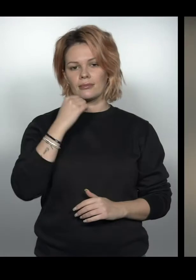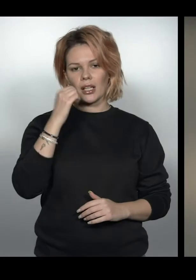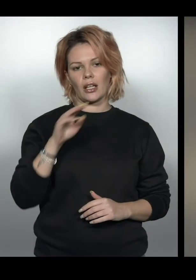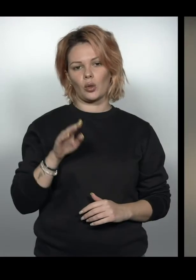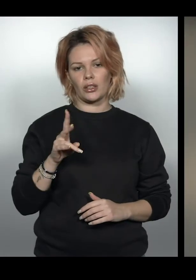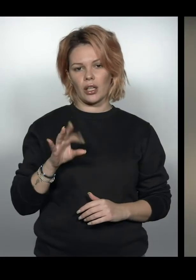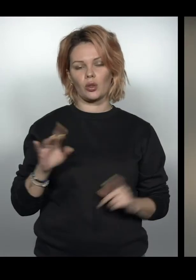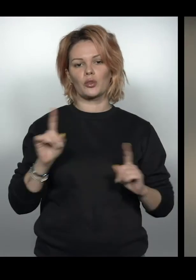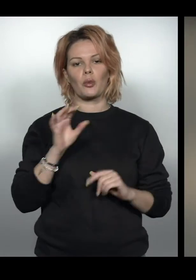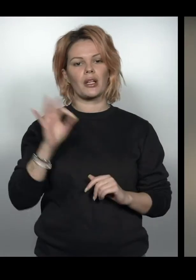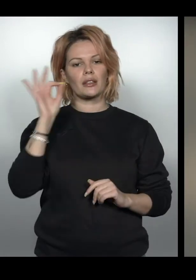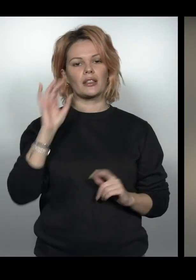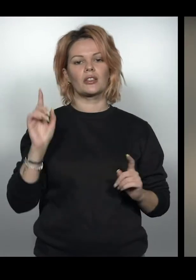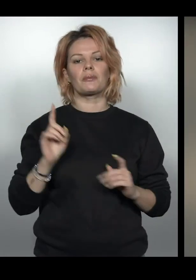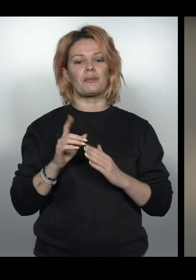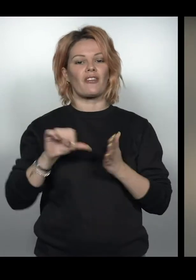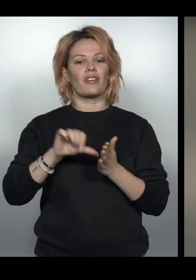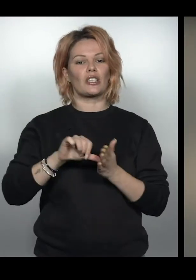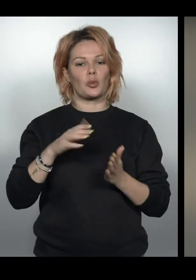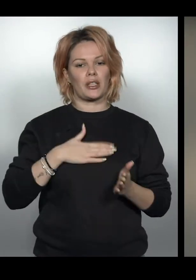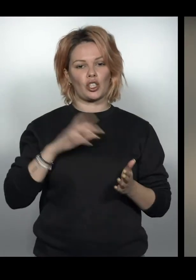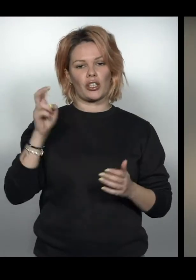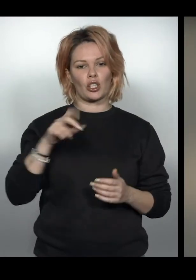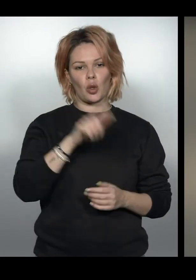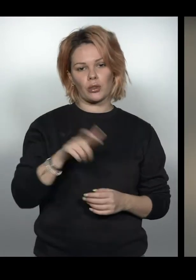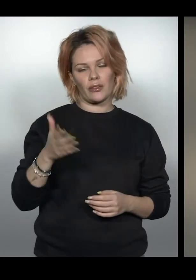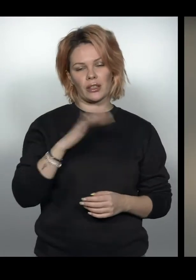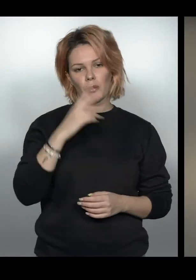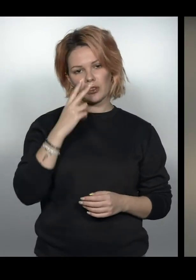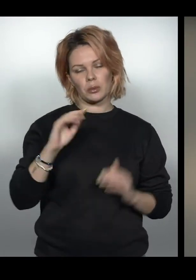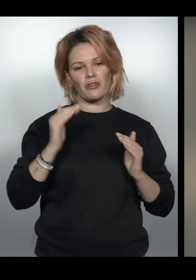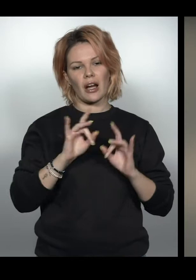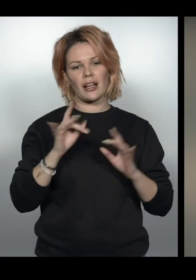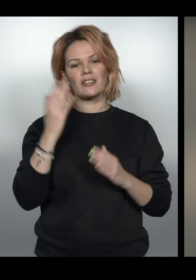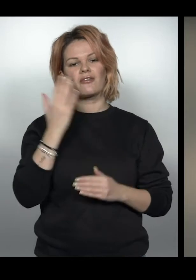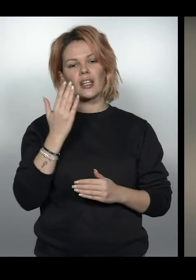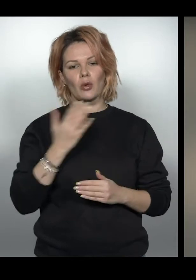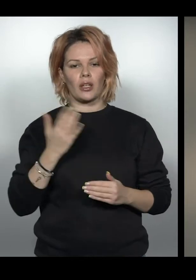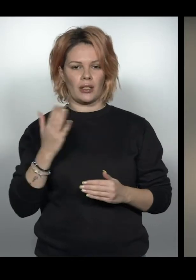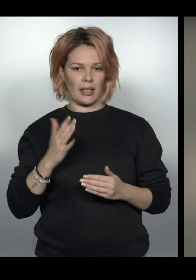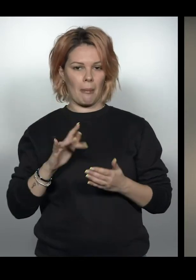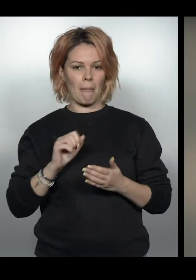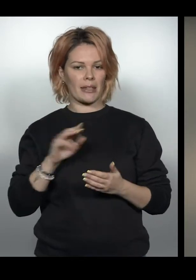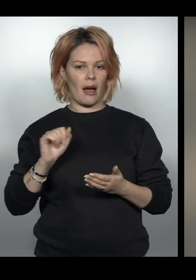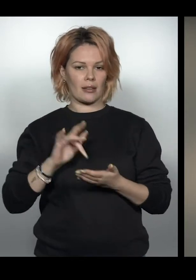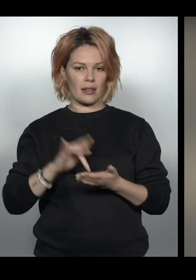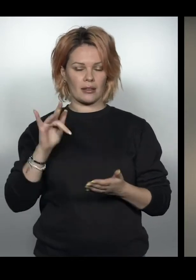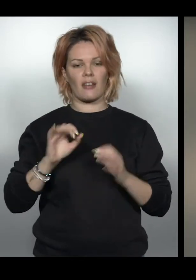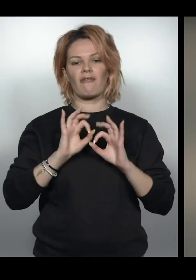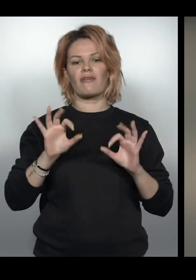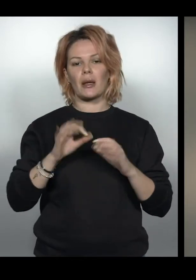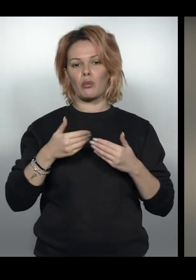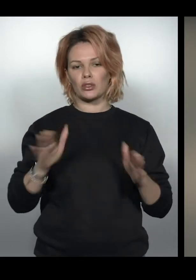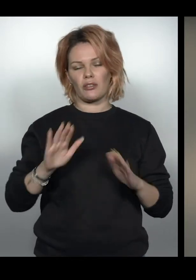Дякую, Тетяно. Щоб пригадати бекграунд виступів наших гірськолижників, давайте подивимося фрагмент фільму, який бродкаст Медіа Центр